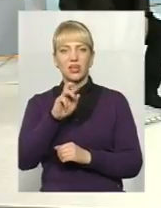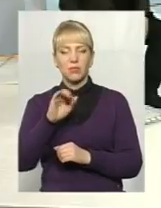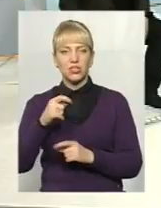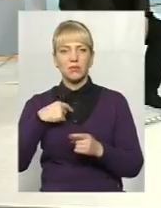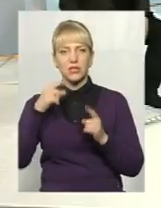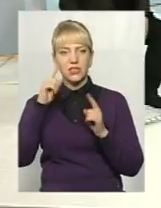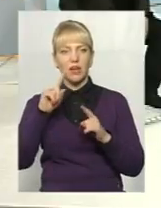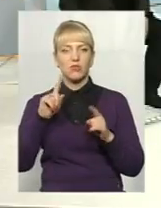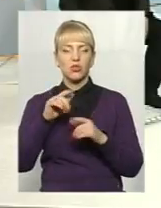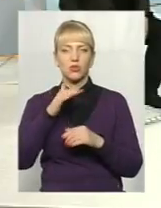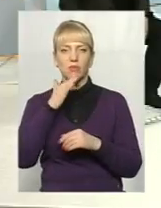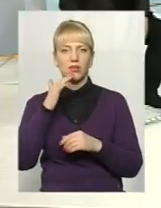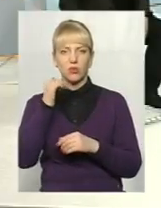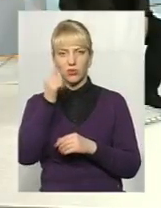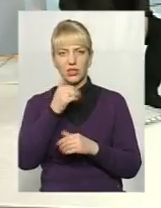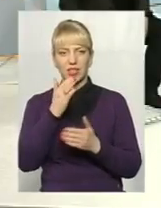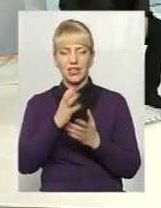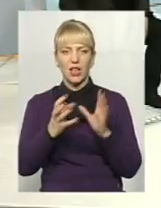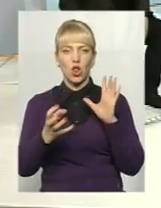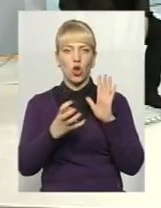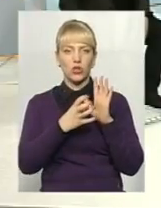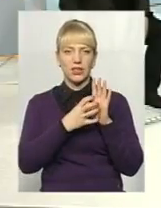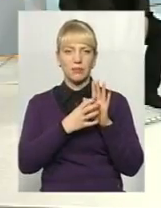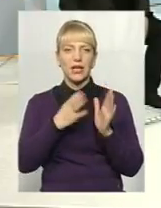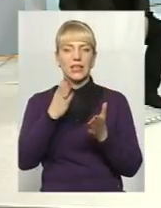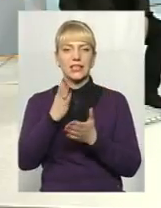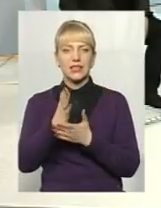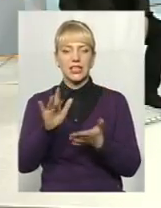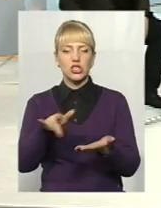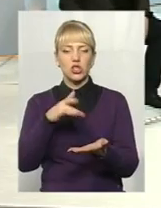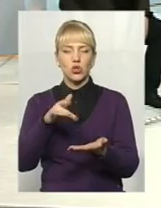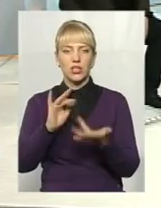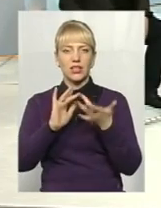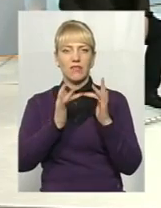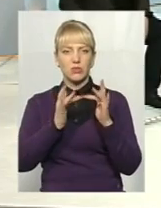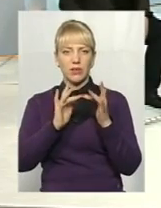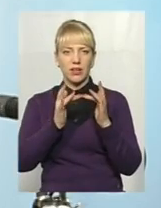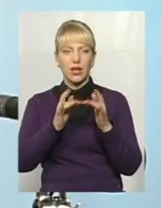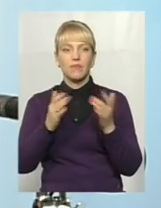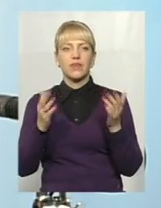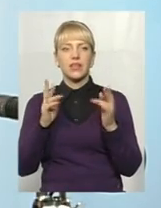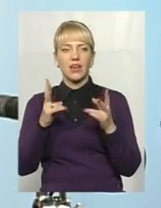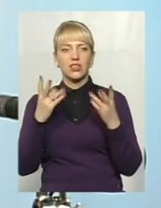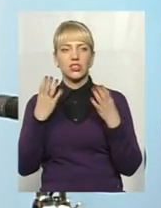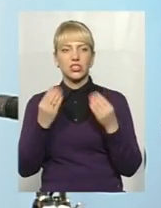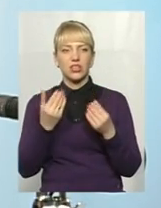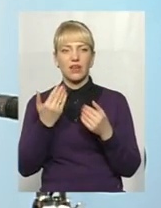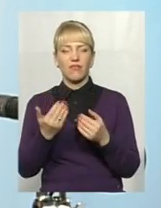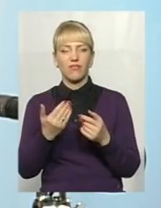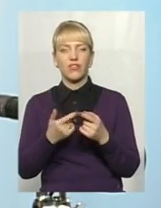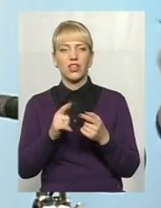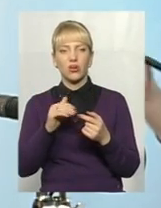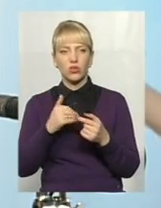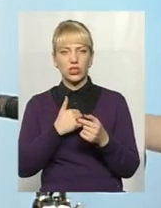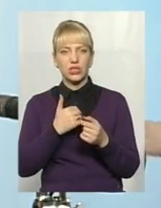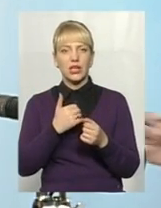не перший рік є логотип, є сторінка в соцмережах, яким чином ще популяризуєте, окрім тих